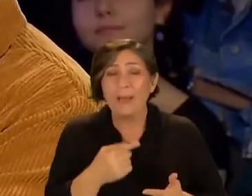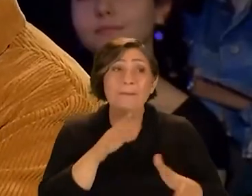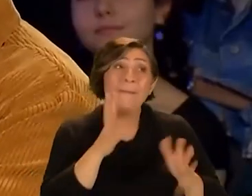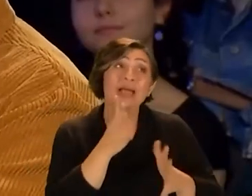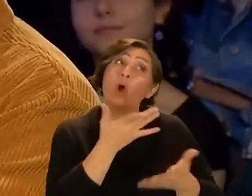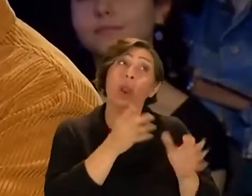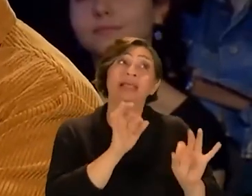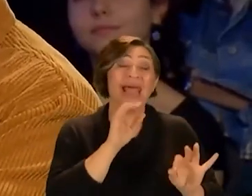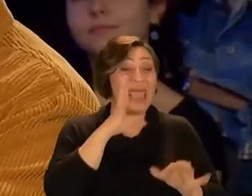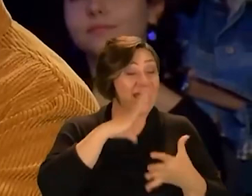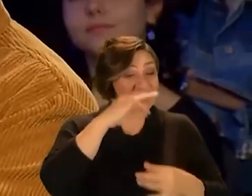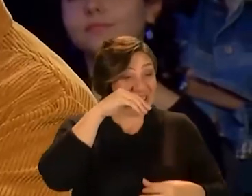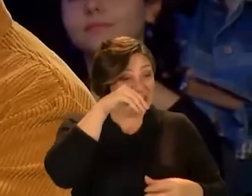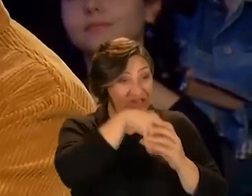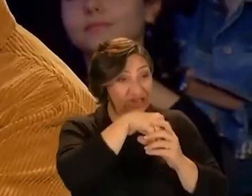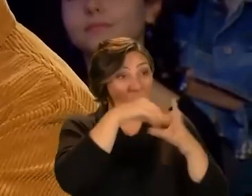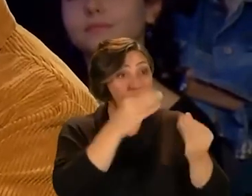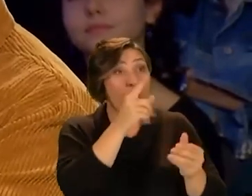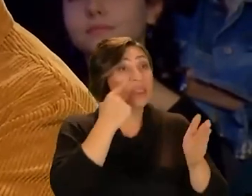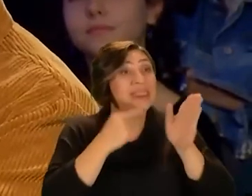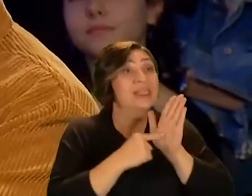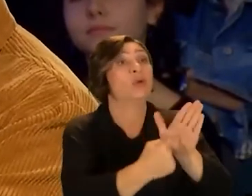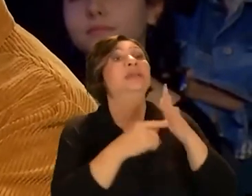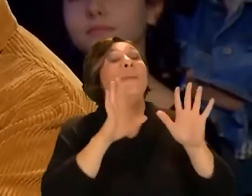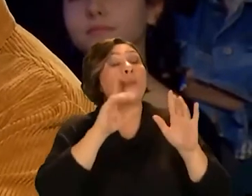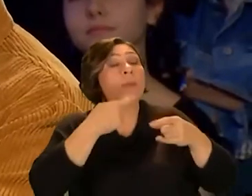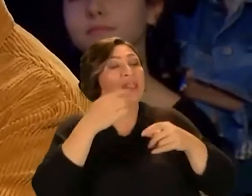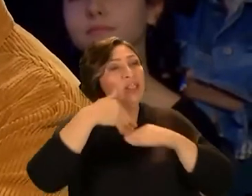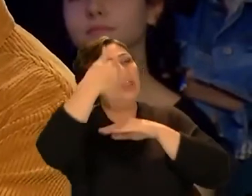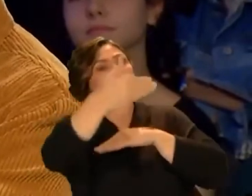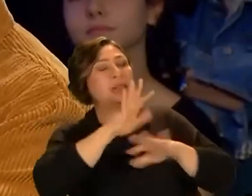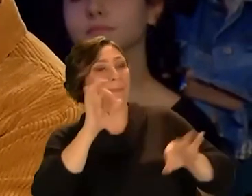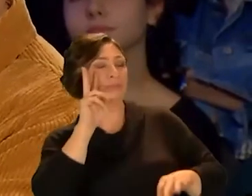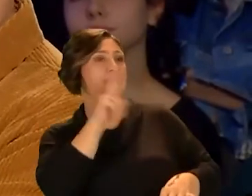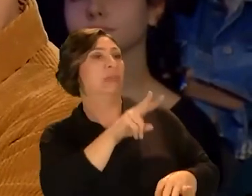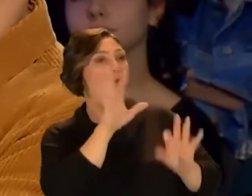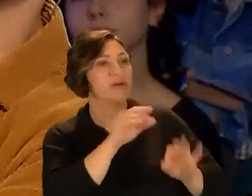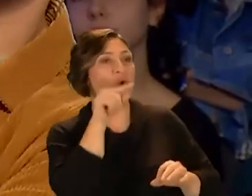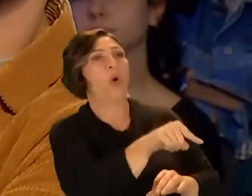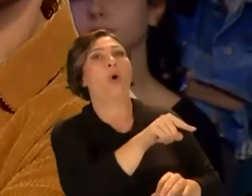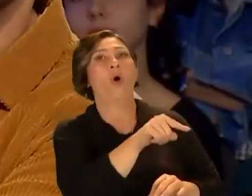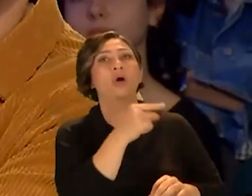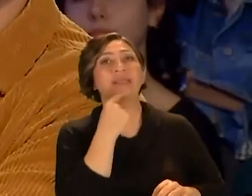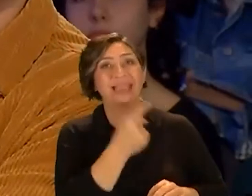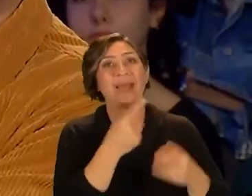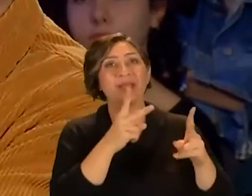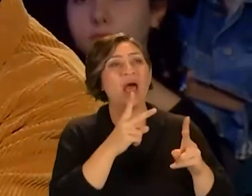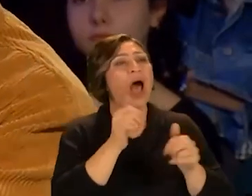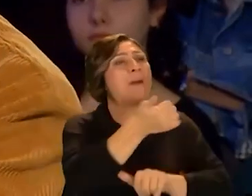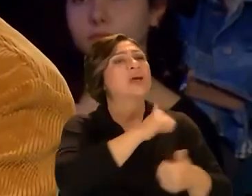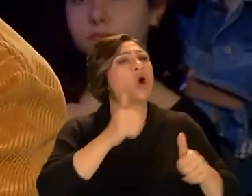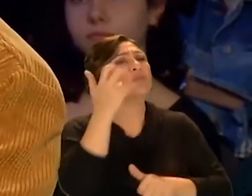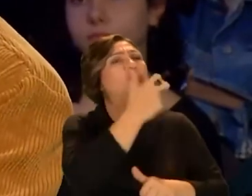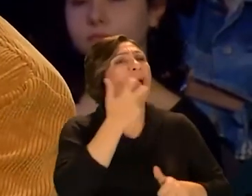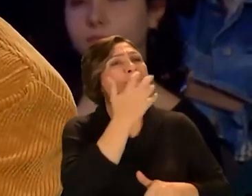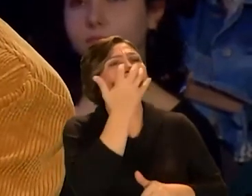Belki de öyledir İnsan içinde olduğu için çok o tespiti yapamayabilir Dışarıdan daha net gözükebilir Belki de evet gerçekten de amatör